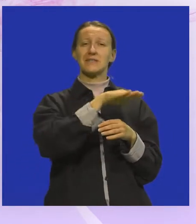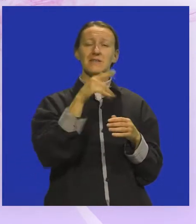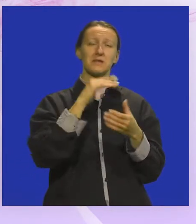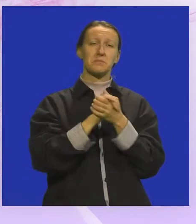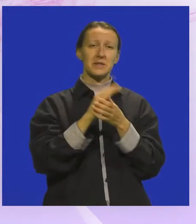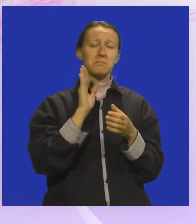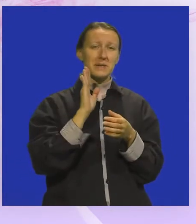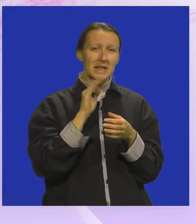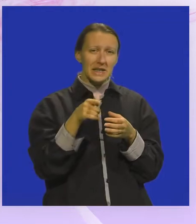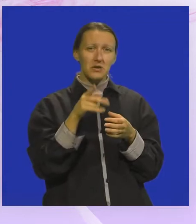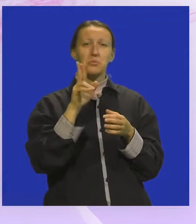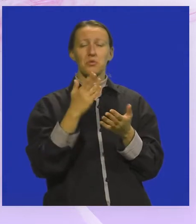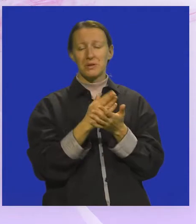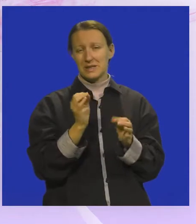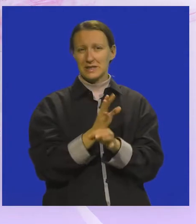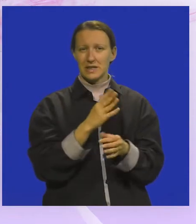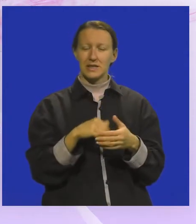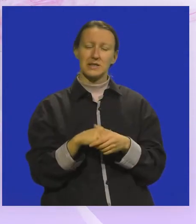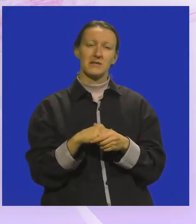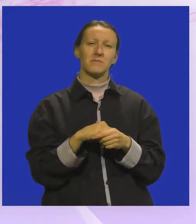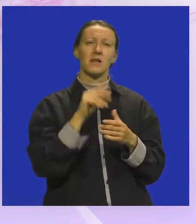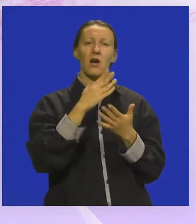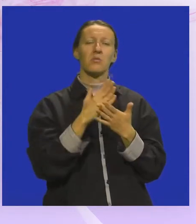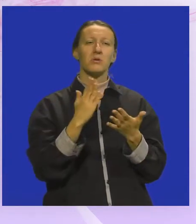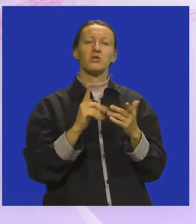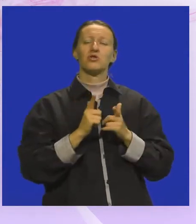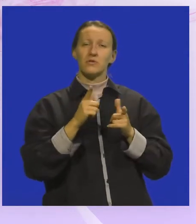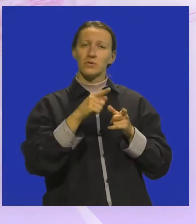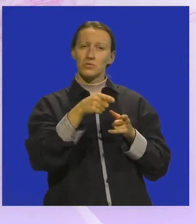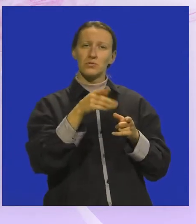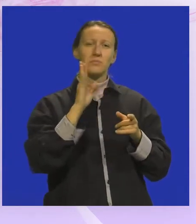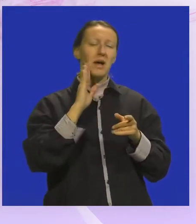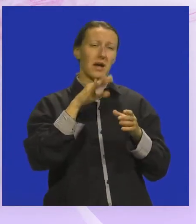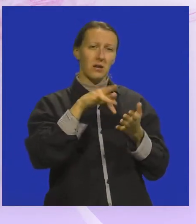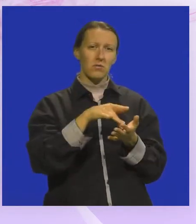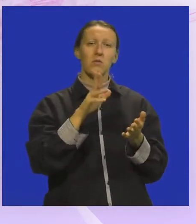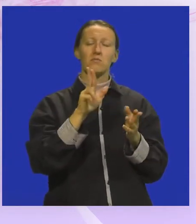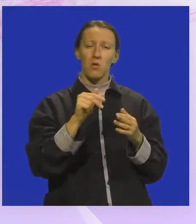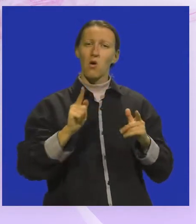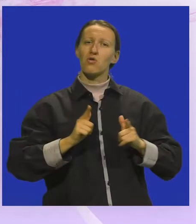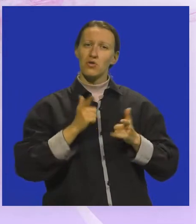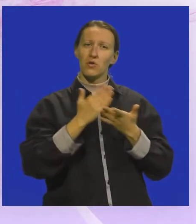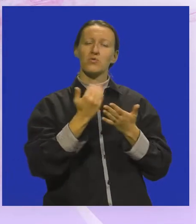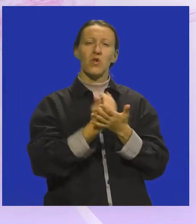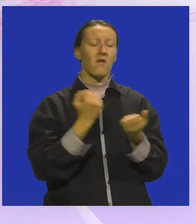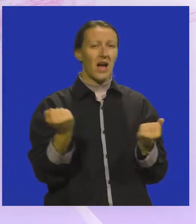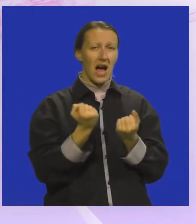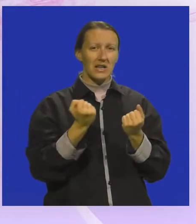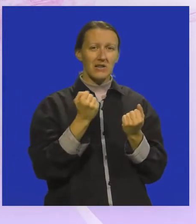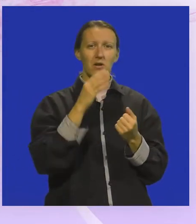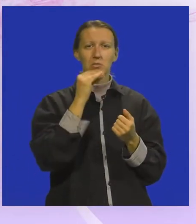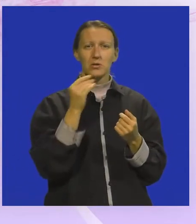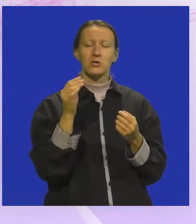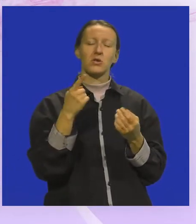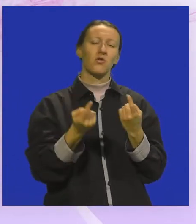prijatelji Medulina mogu biti ponosni. Tako bi život uz ladonju na Medulinskoj placi ponovno mogo oživjeti uz nove aktivnosti priče